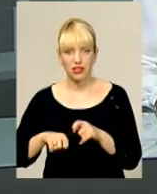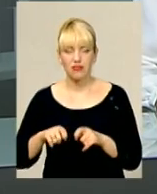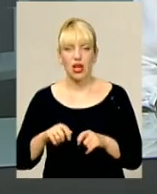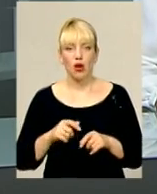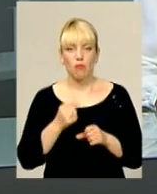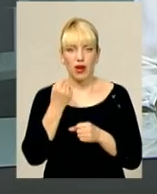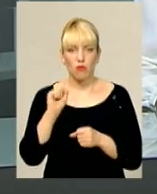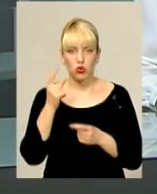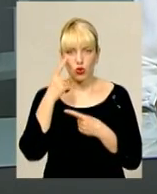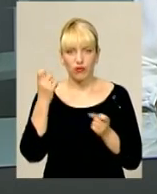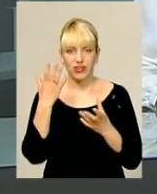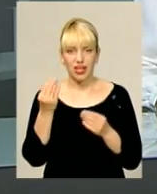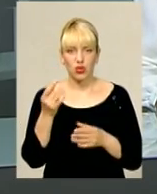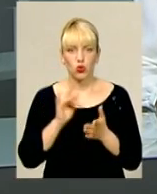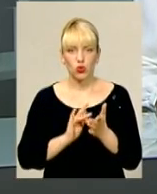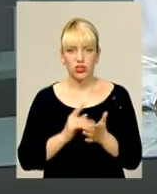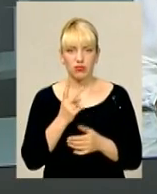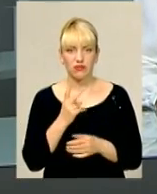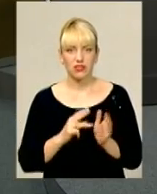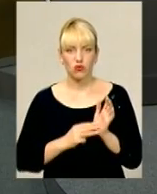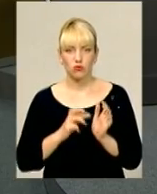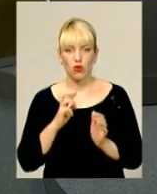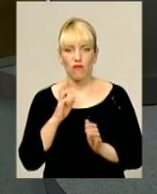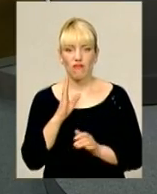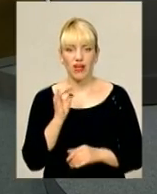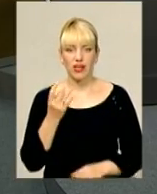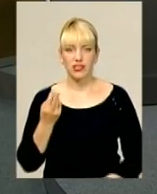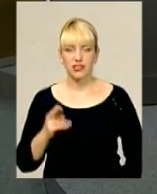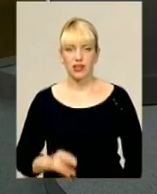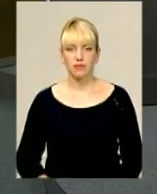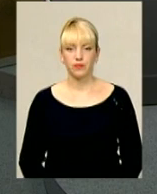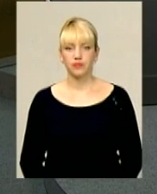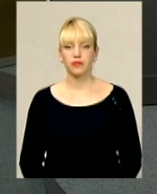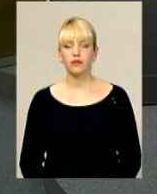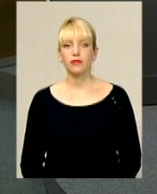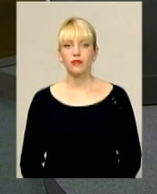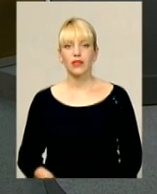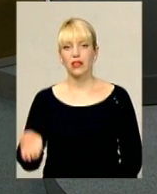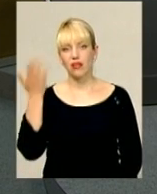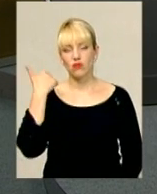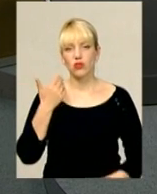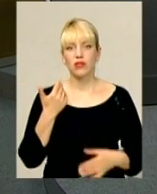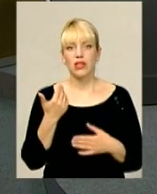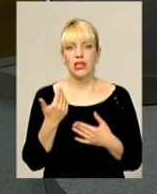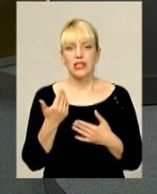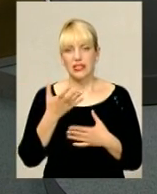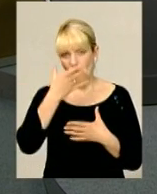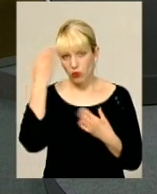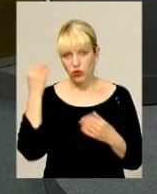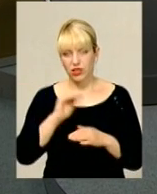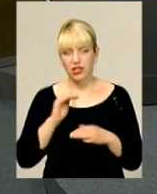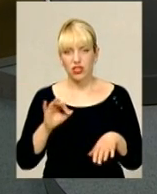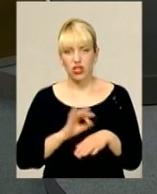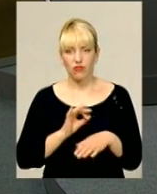оголосять у День туризму – 27 вересня. Давно забуті дитячі хвороби і давно забуті